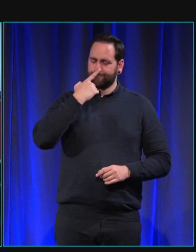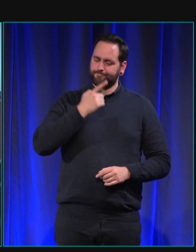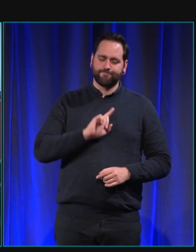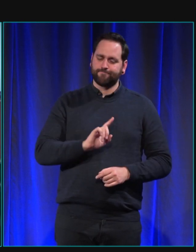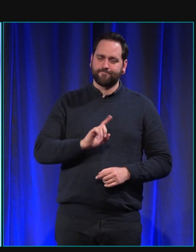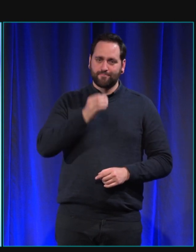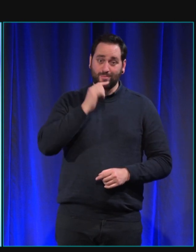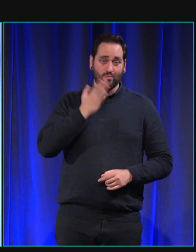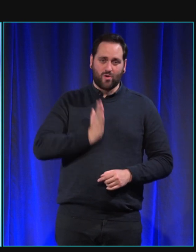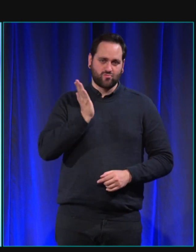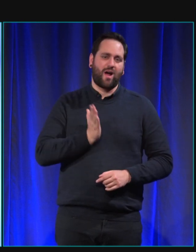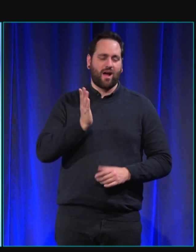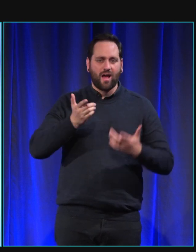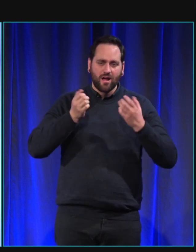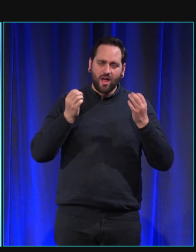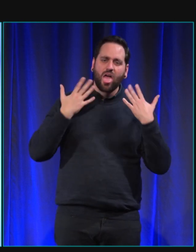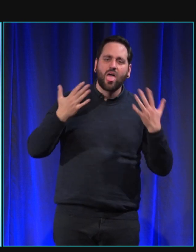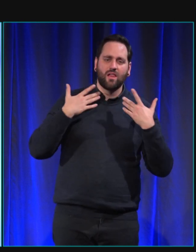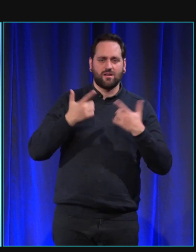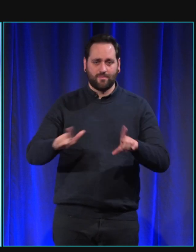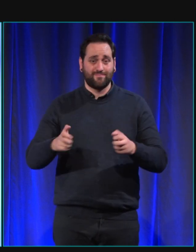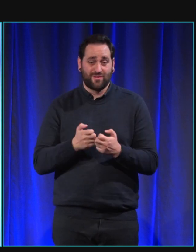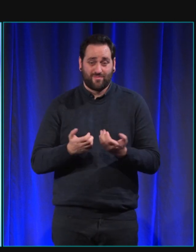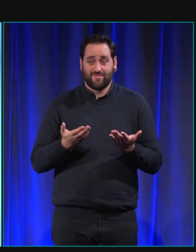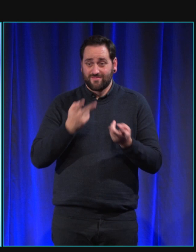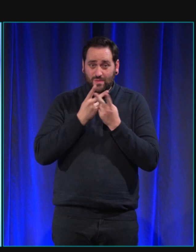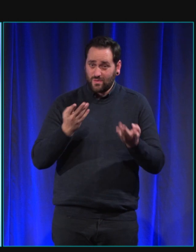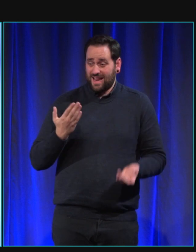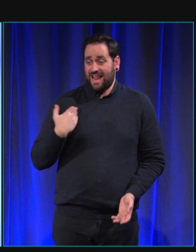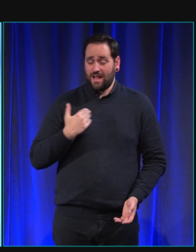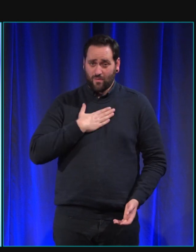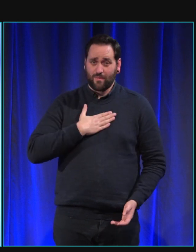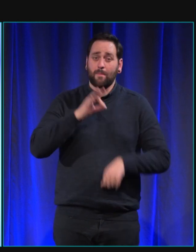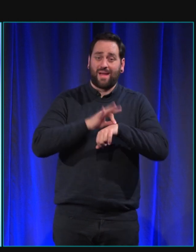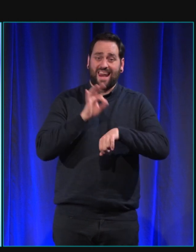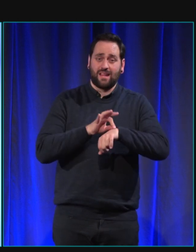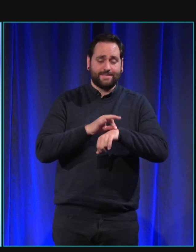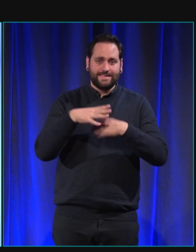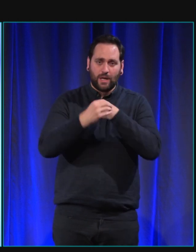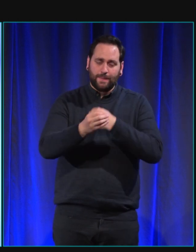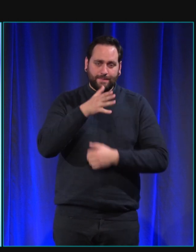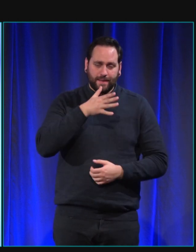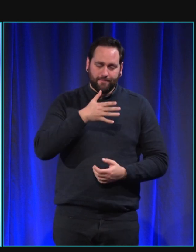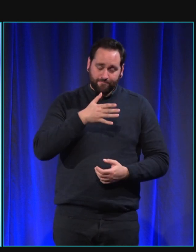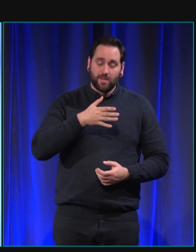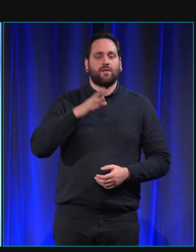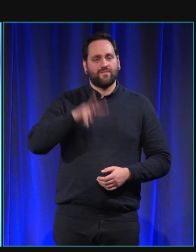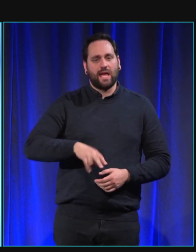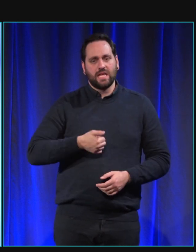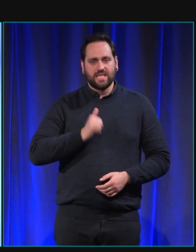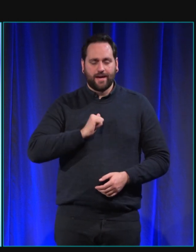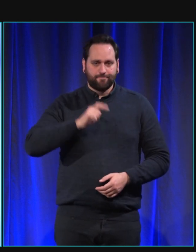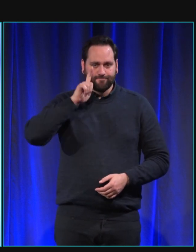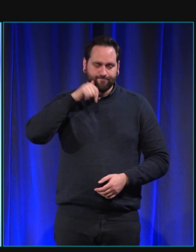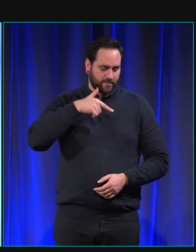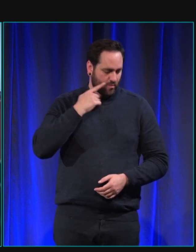et par exemple moi cette semaine j'ai été hyper malade j'ai pas pu sortir hier bah je suis sortie quand même parce que juste 10 minutes parce que mon chien il